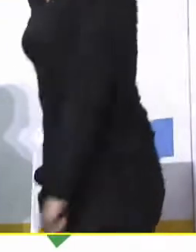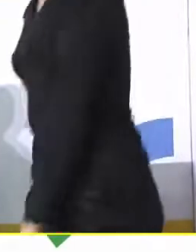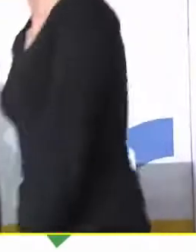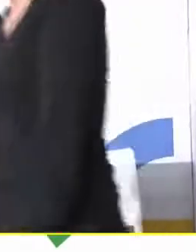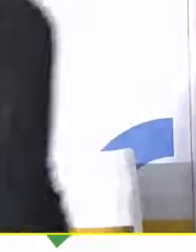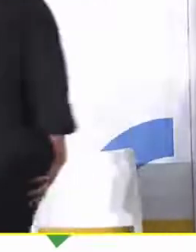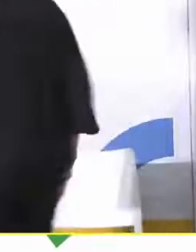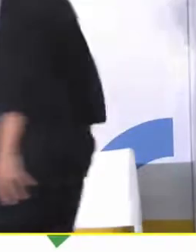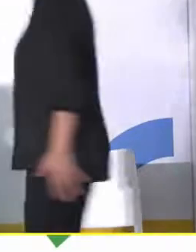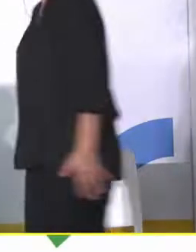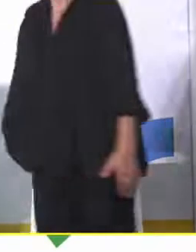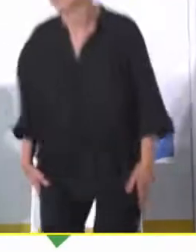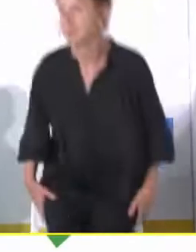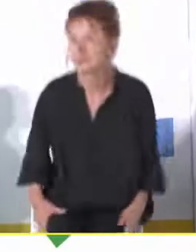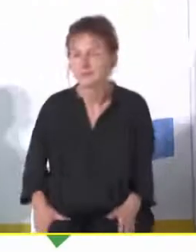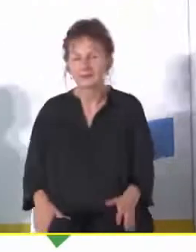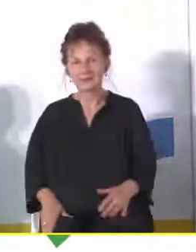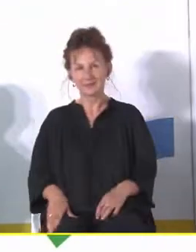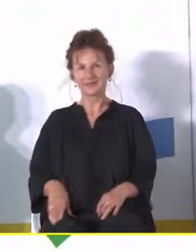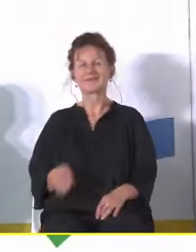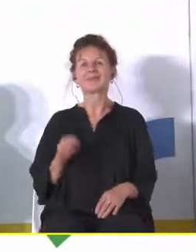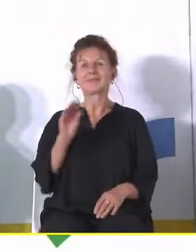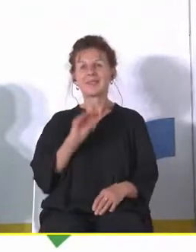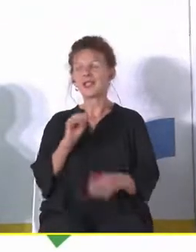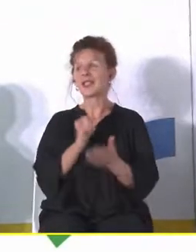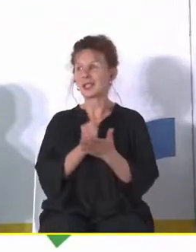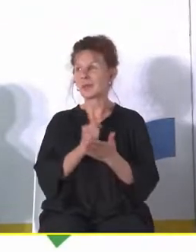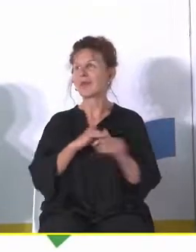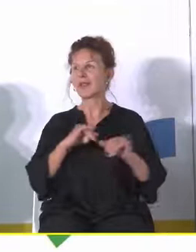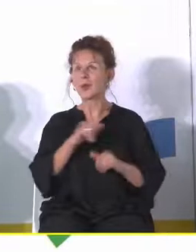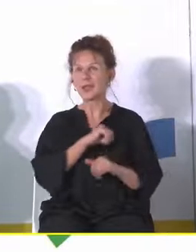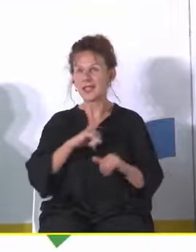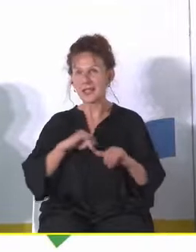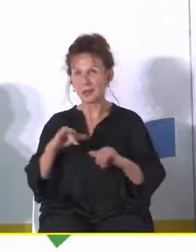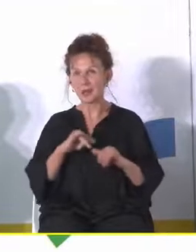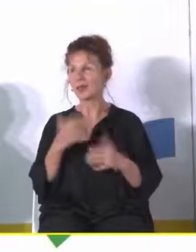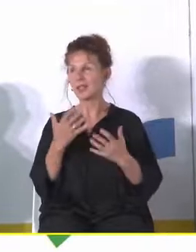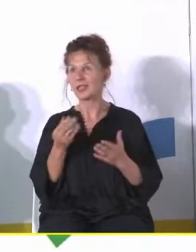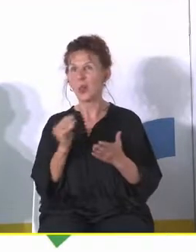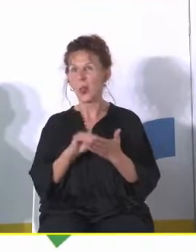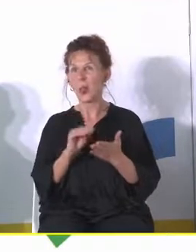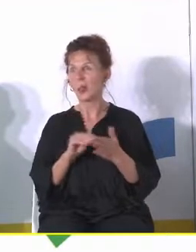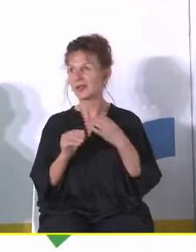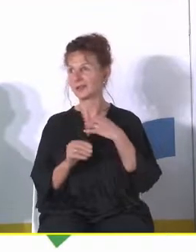jest jeszcze w temacie rząd samorząd chcecie coś dodać dobrze to już